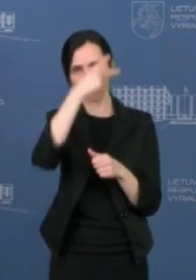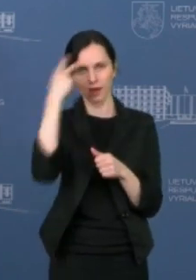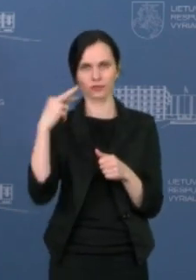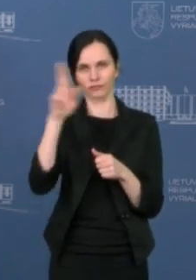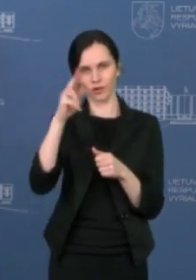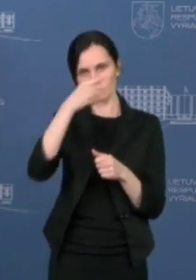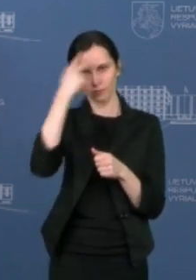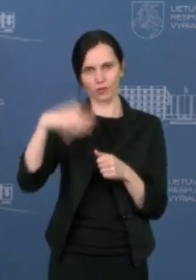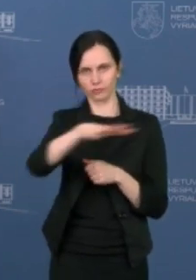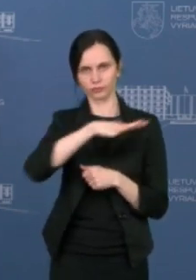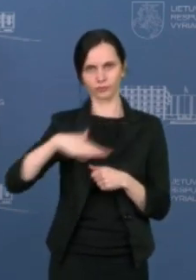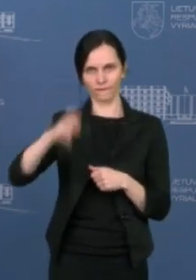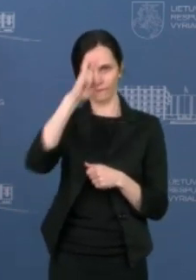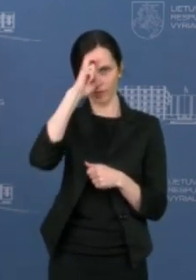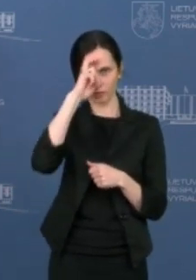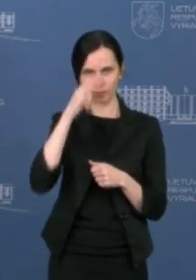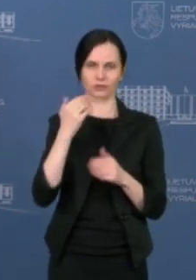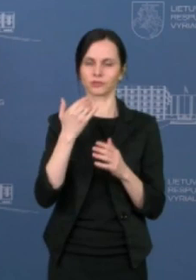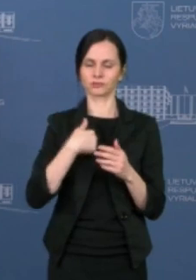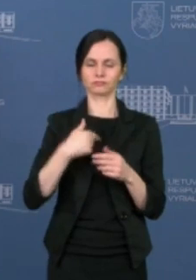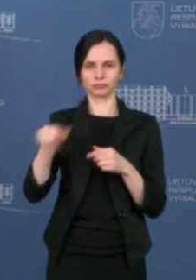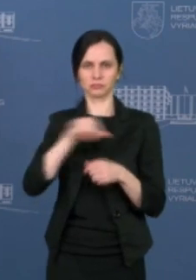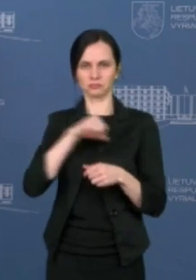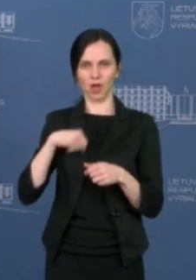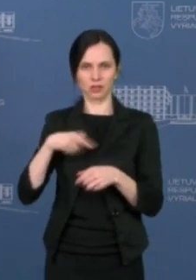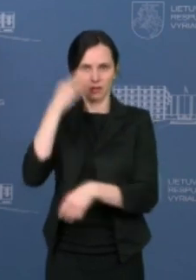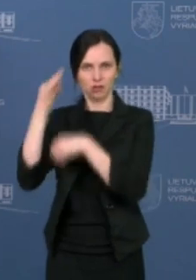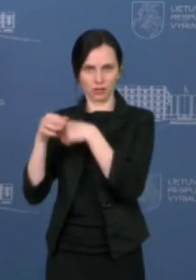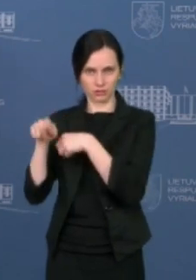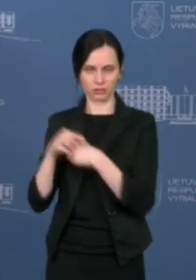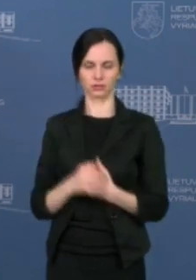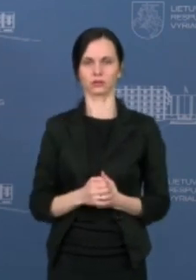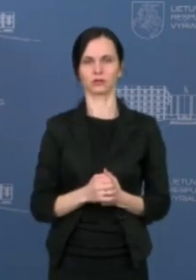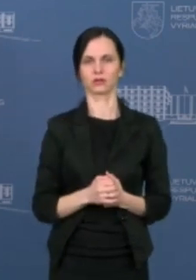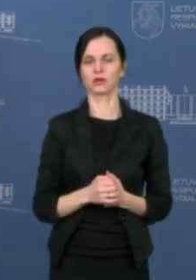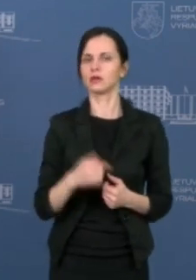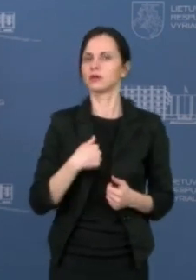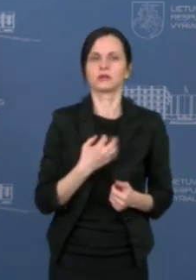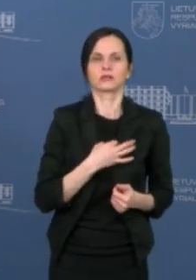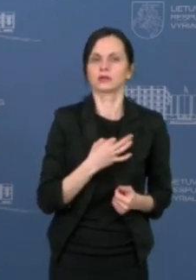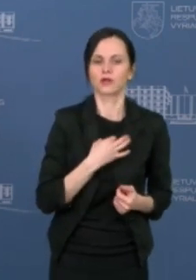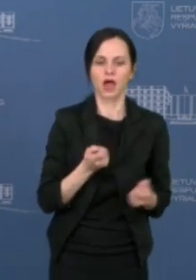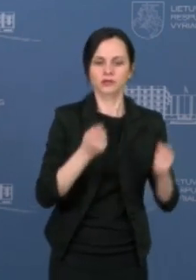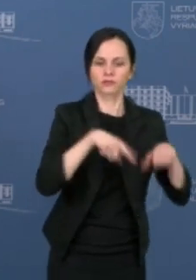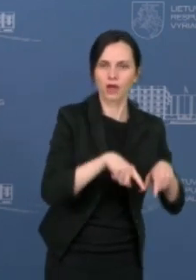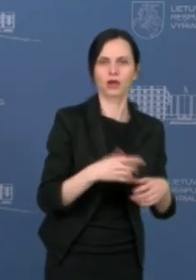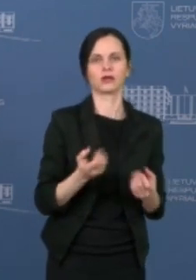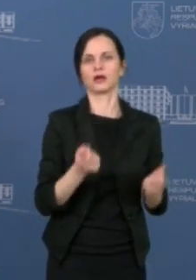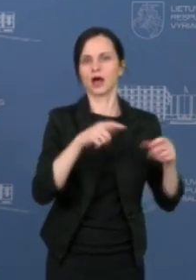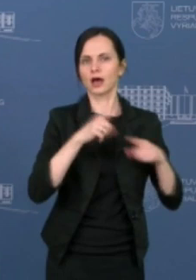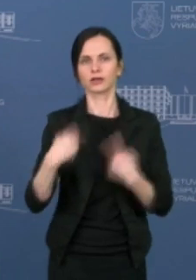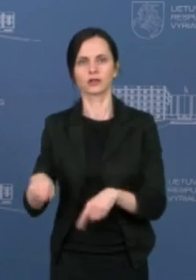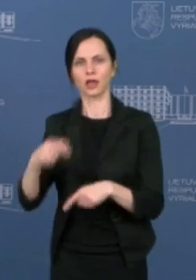Respublikos vėriausybės kompetencija. Nepriklausojame nuo to, ar tai liečia savivalda, ar tai liečia